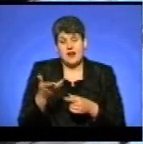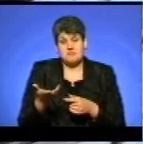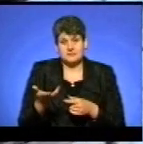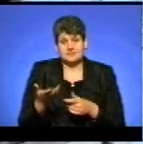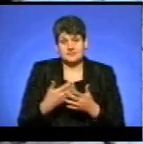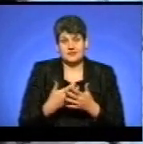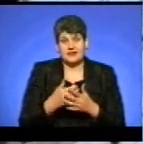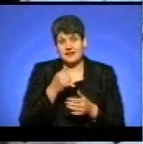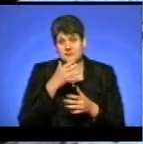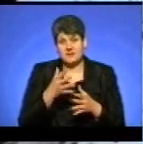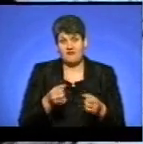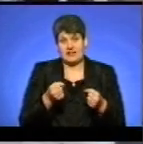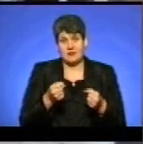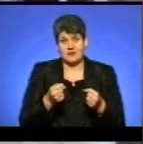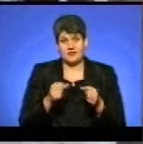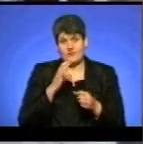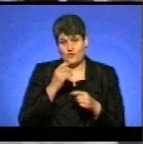я міг зтримати вовка цим відром.